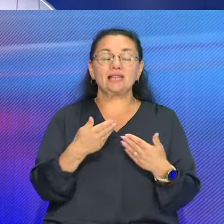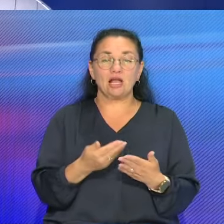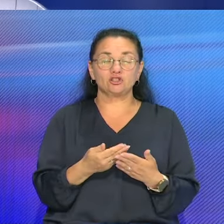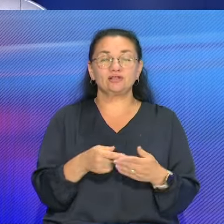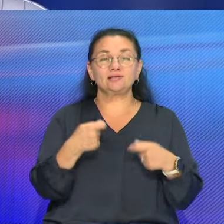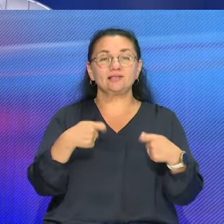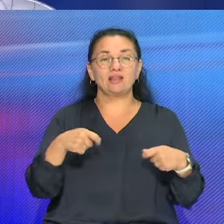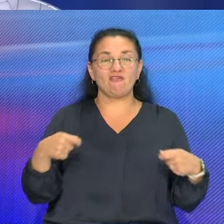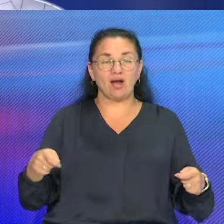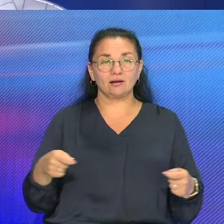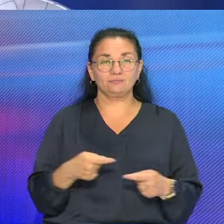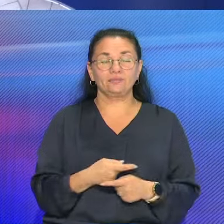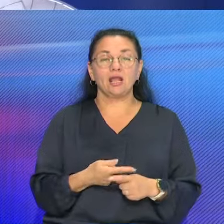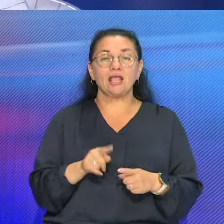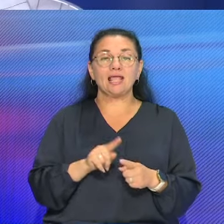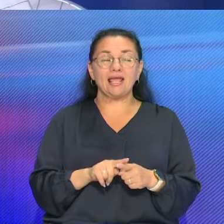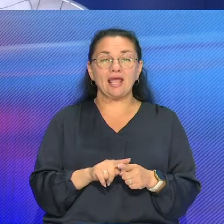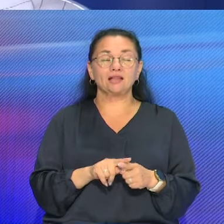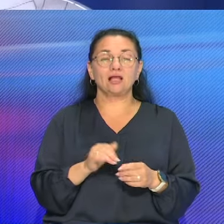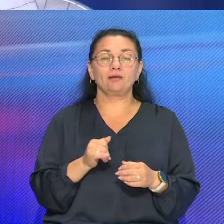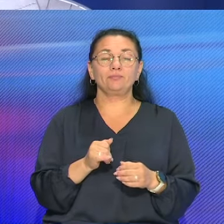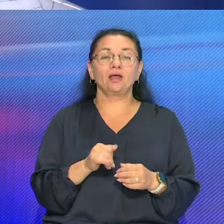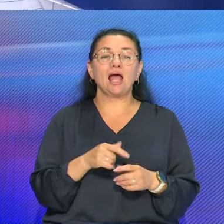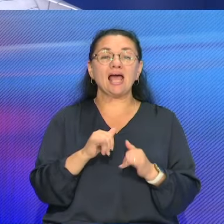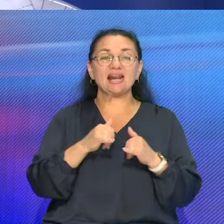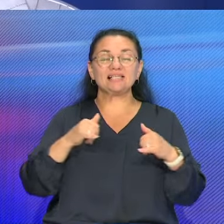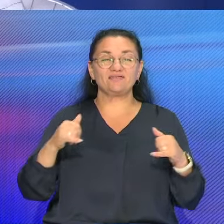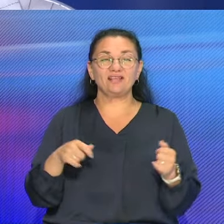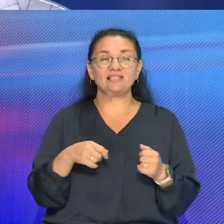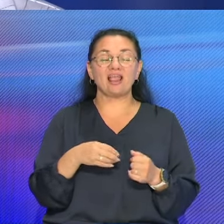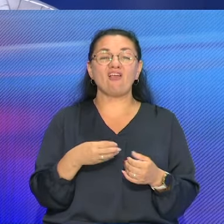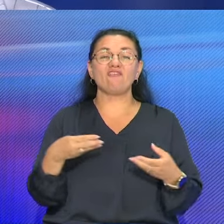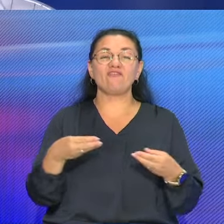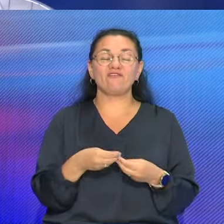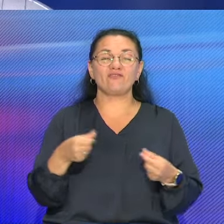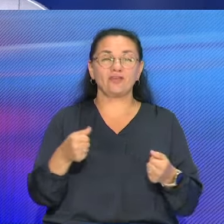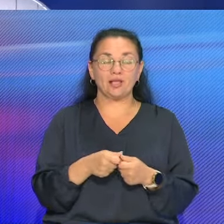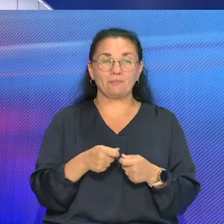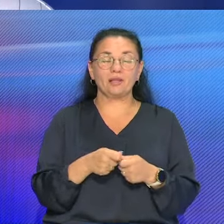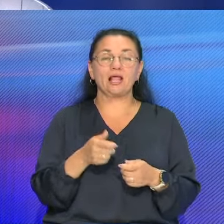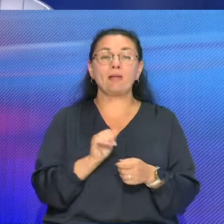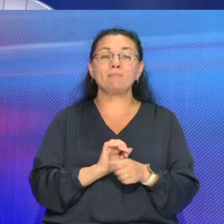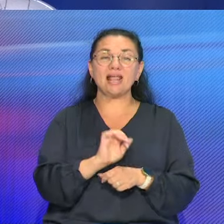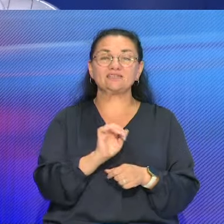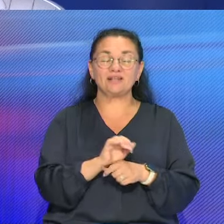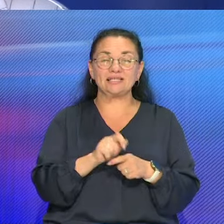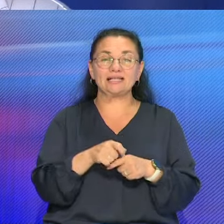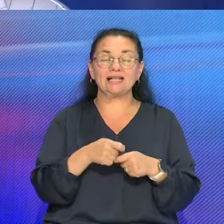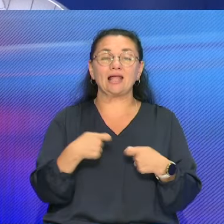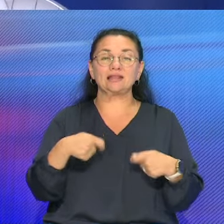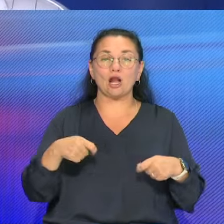Особенностью этих лет стало развитие фирменной торговой сети предприятий-производителей. Это как